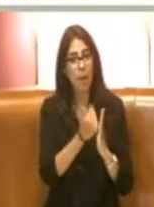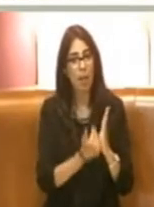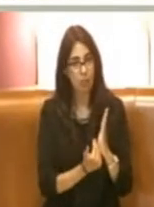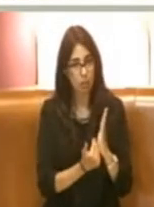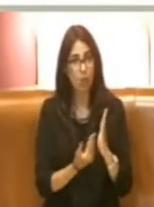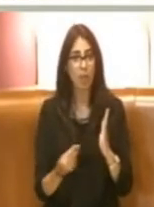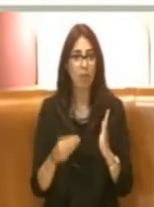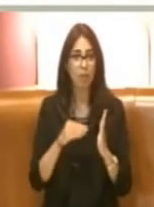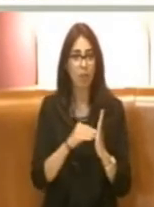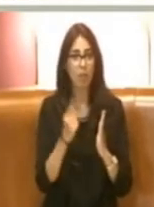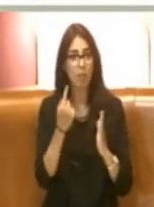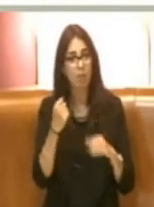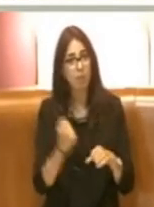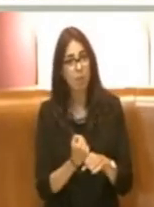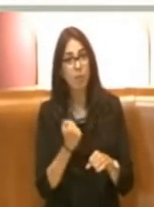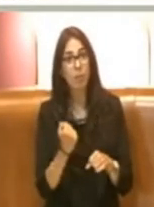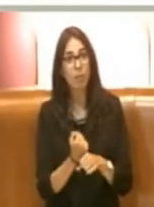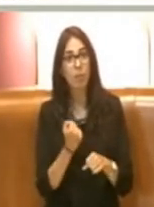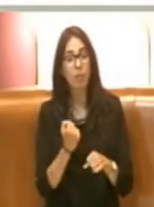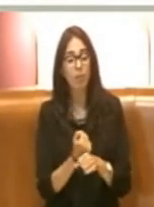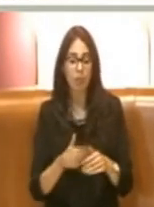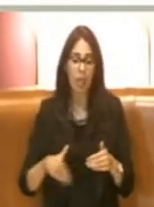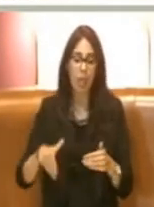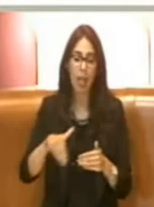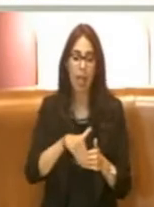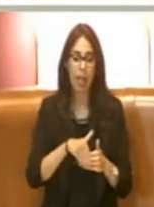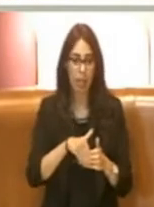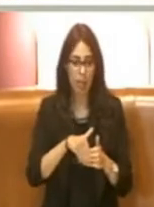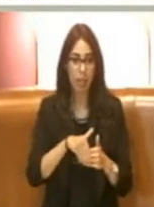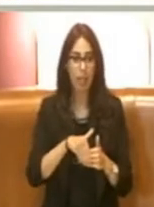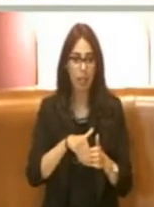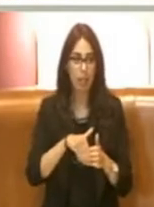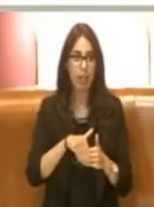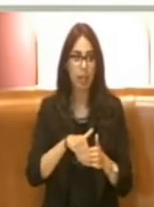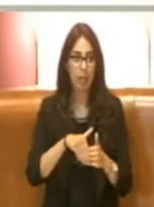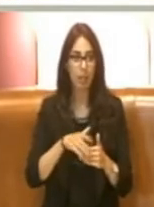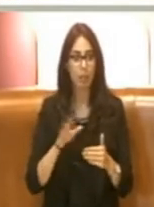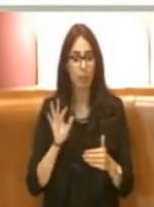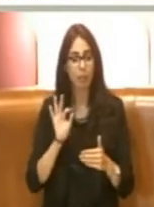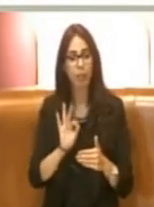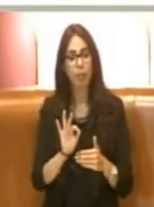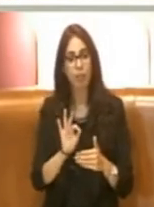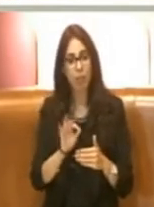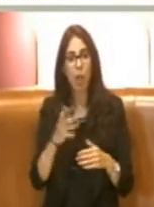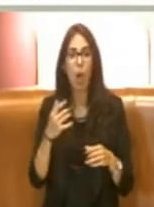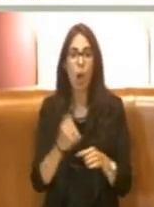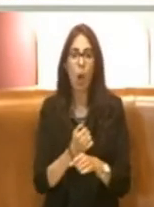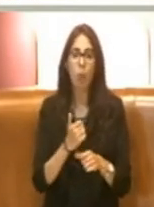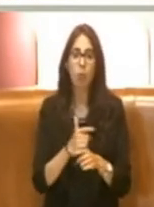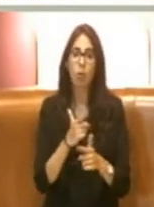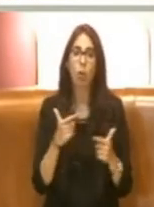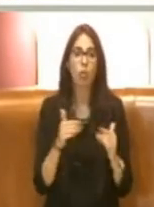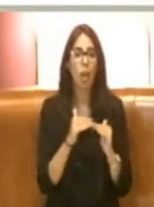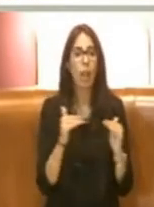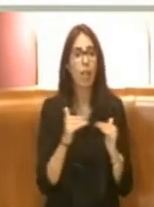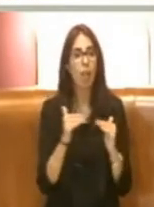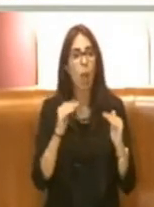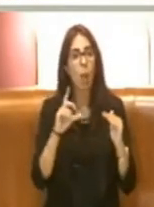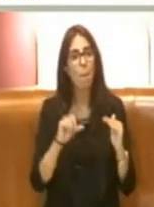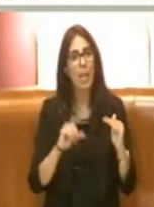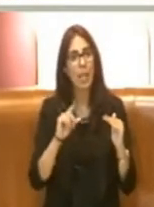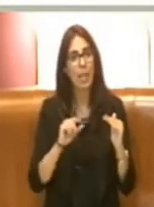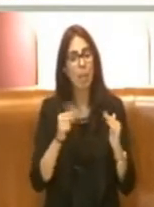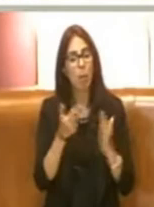'allegato che fa riferimento alle opere che non hanno il livello minimo di progettazione per essere